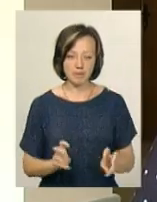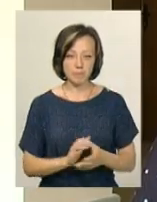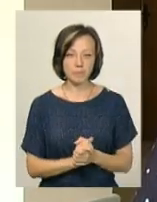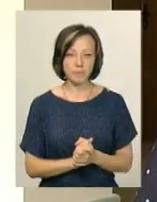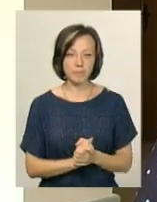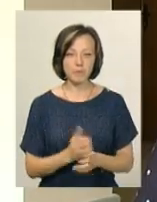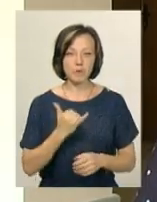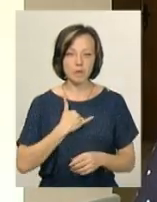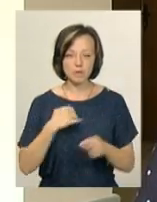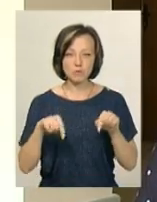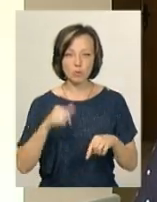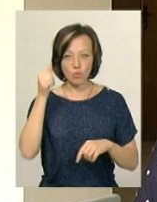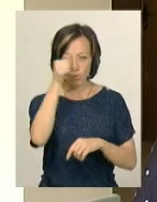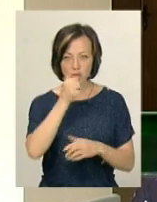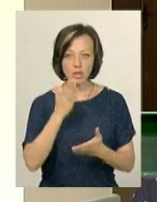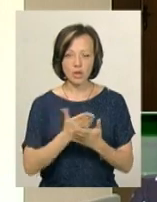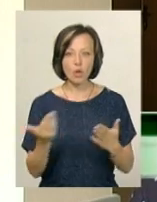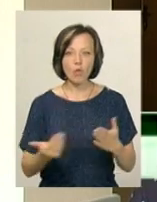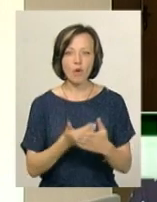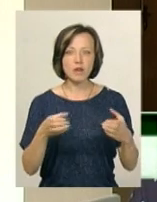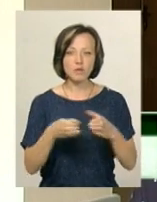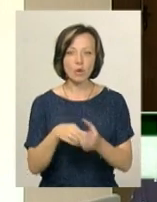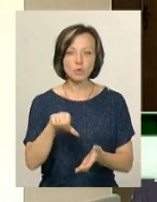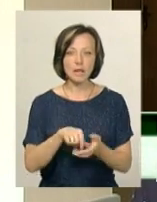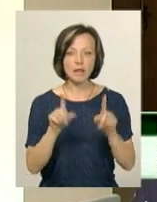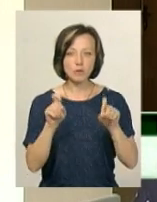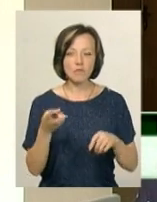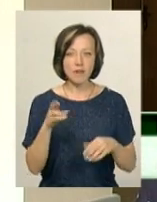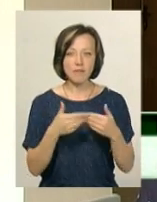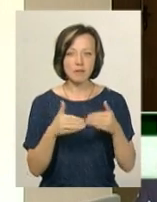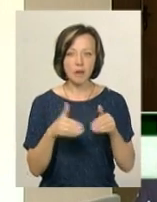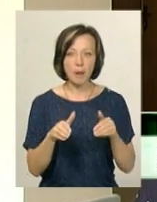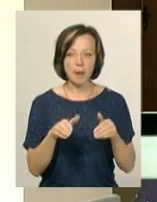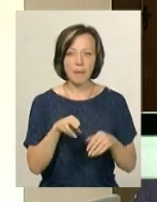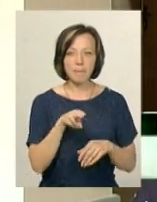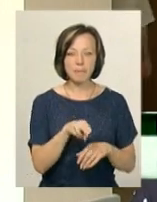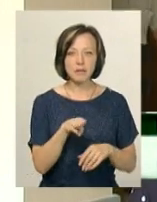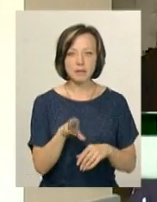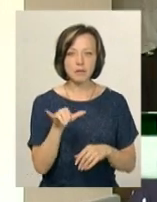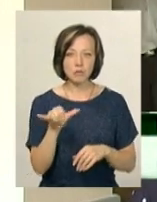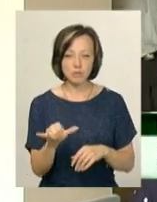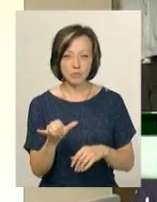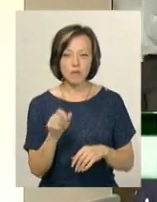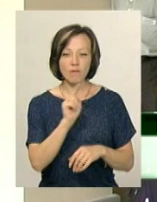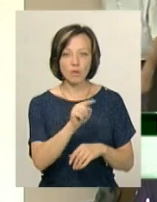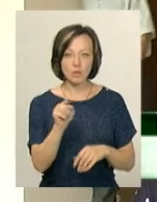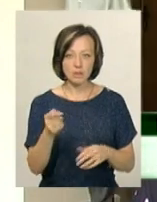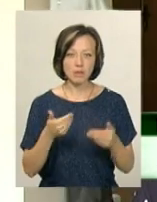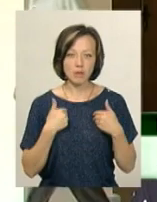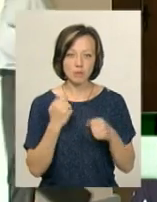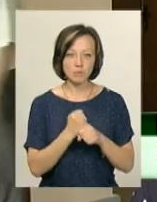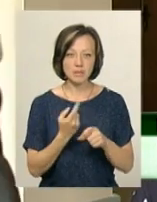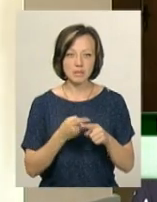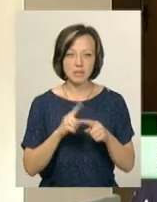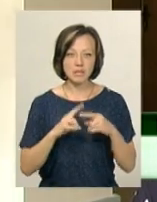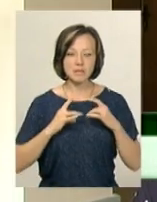У нас цьогоріч є нова категорія учасників тестування. Це випускники ПТНЗ і ВНЗ. І саме вони нам зробили